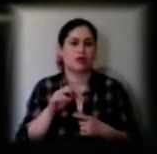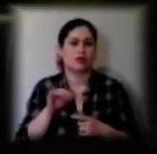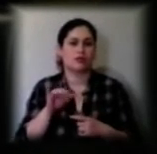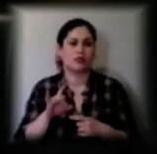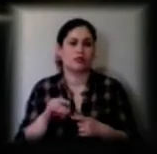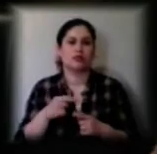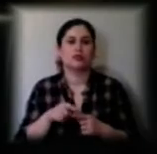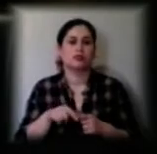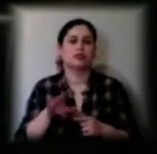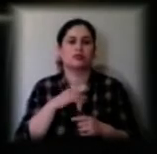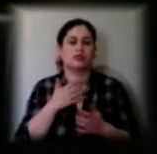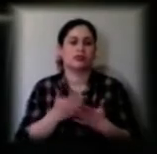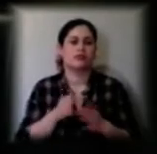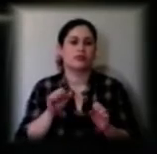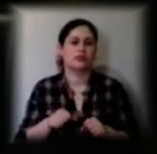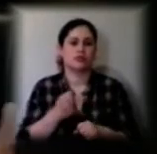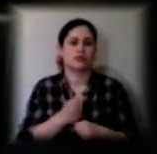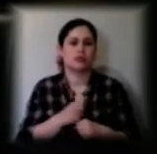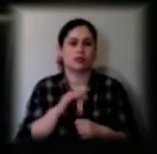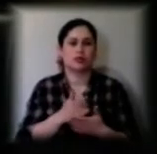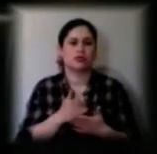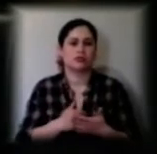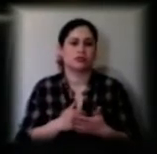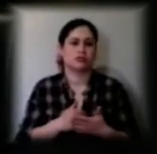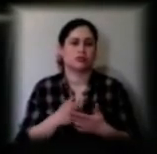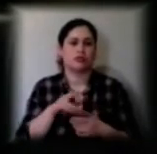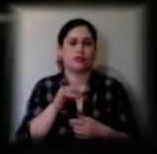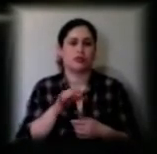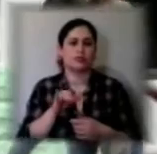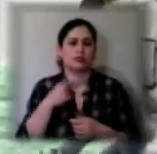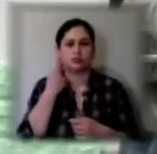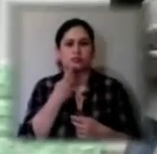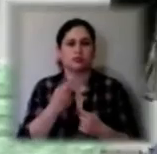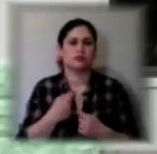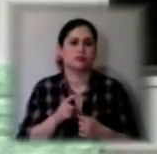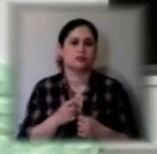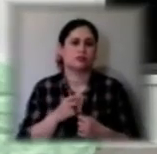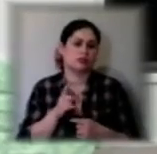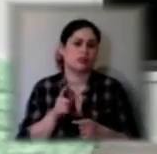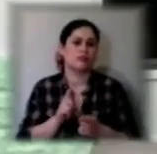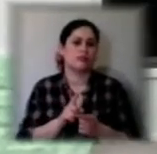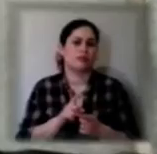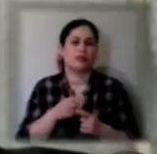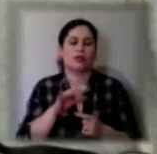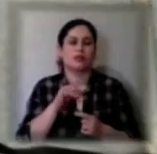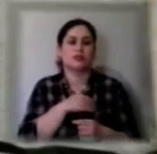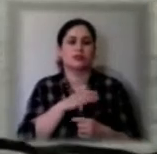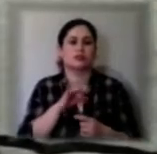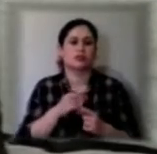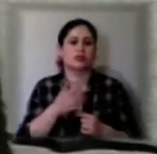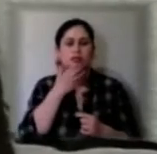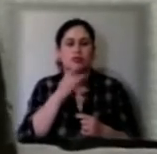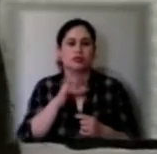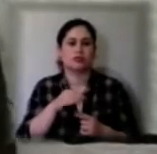можливість це організувати в режимі face to face, чому ні. Температурний скрінінг та масковий режим діють в